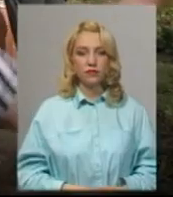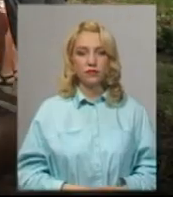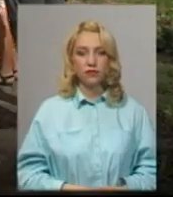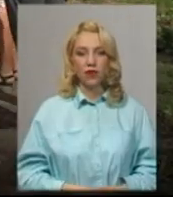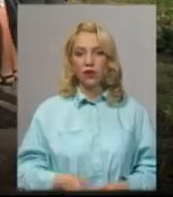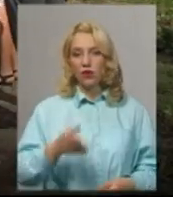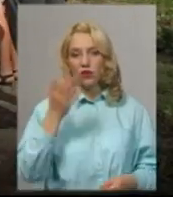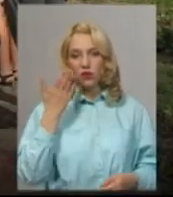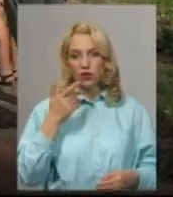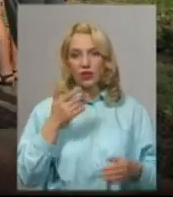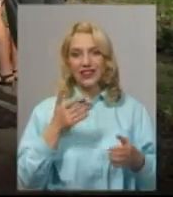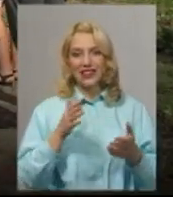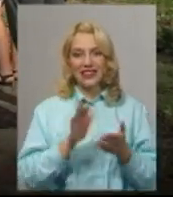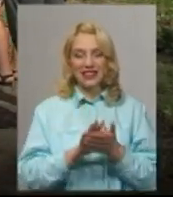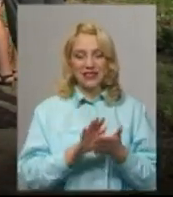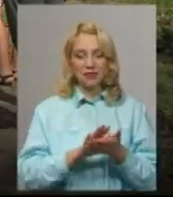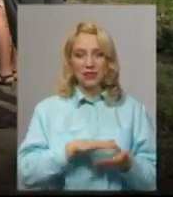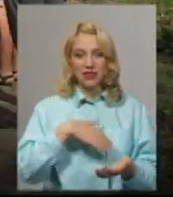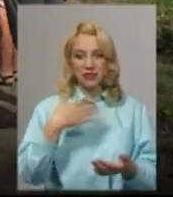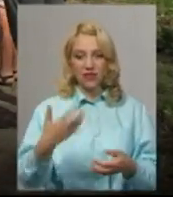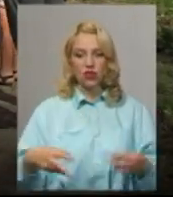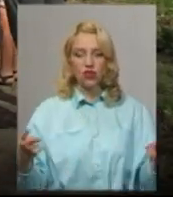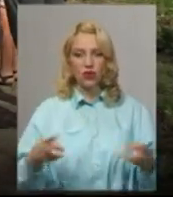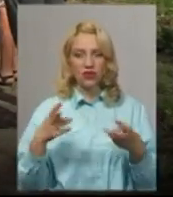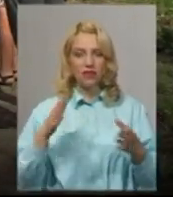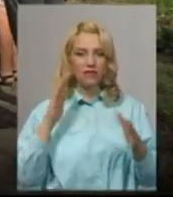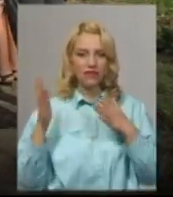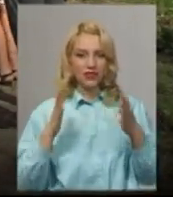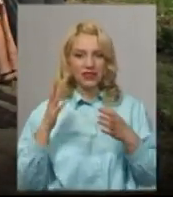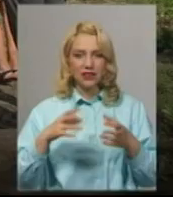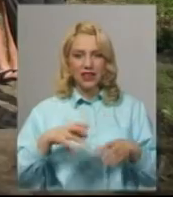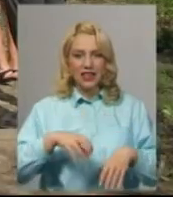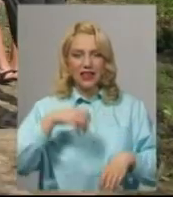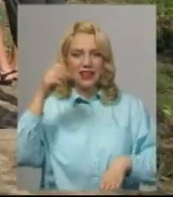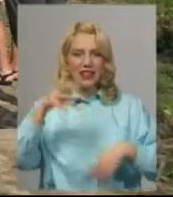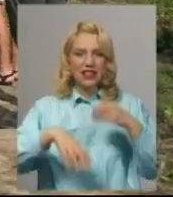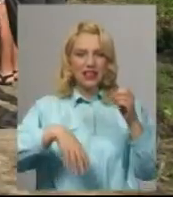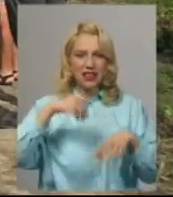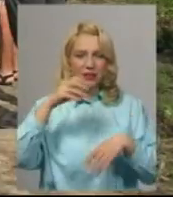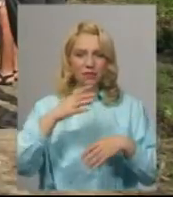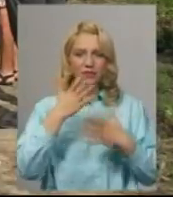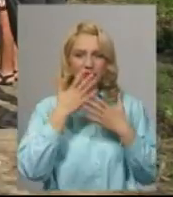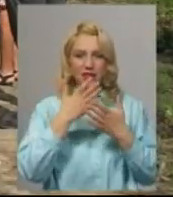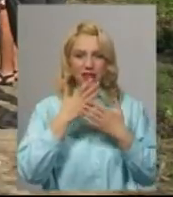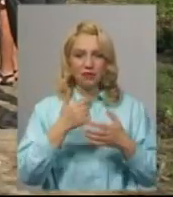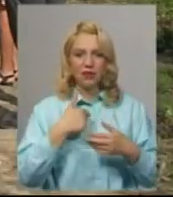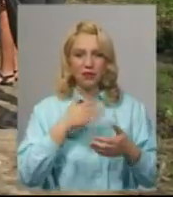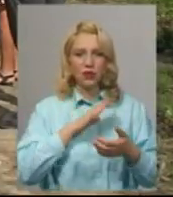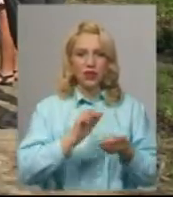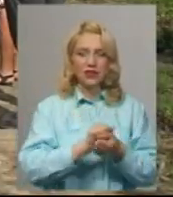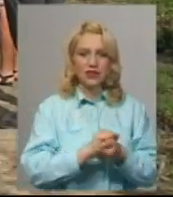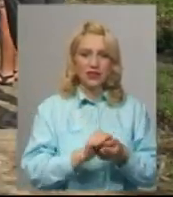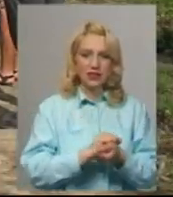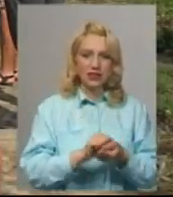сміттєзвалище горить, повертає дим на наше село, у мене був такий випадок, я перепирала своє прання